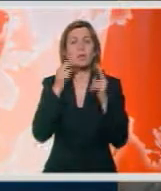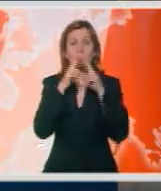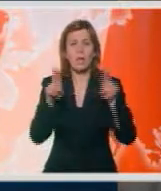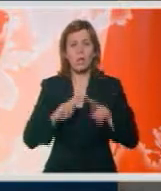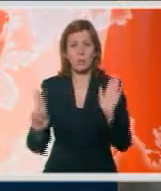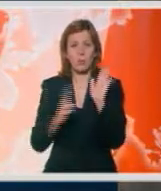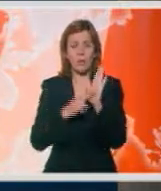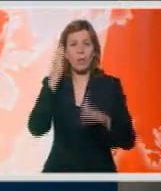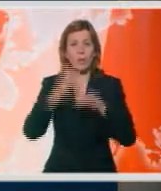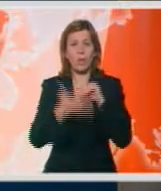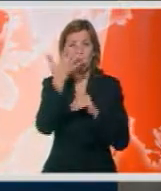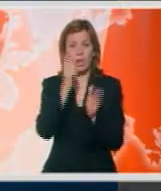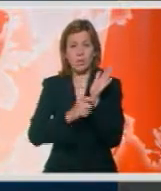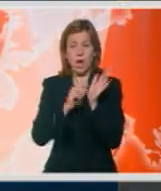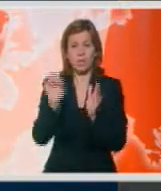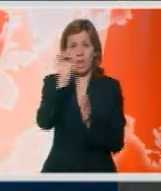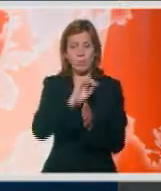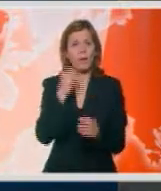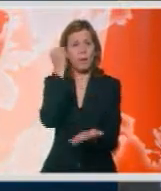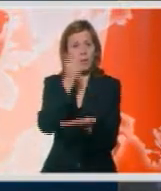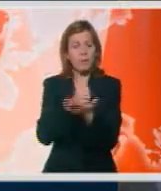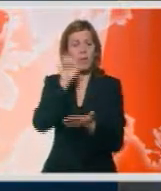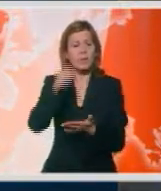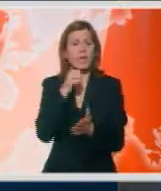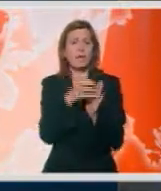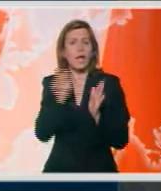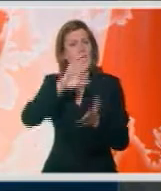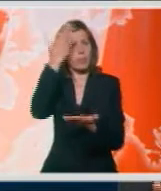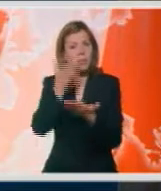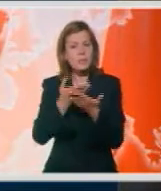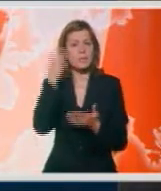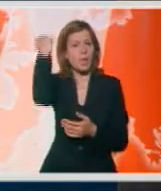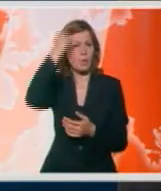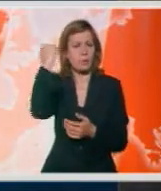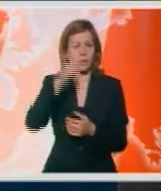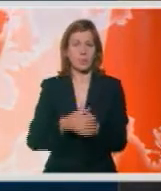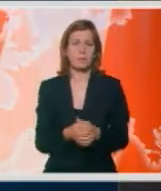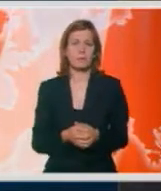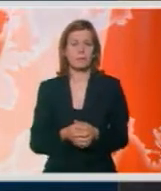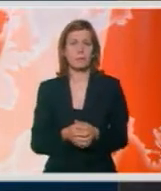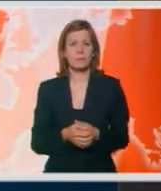pravo, dok je pet članica Evropske unije potvrdilo da i dalje ne priznaju nezavisost Kosova.